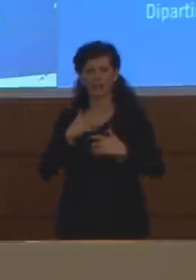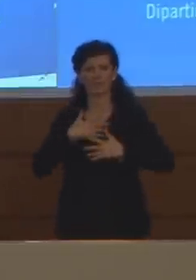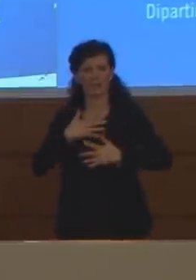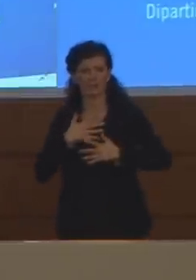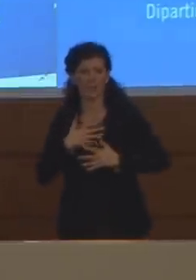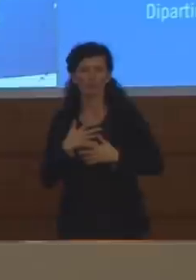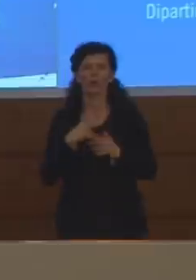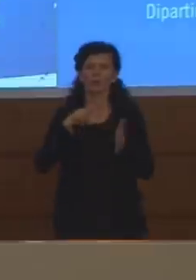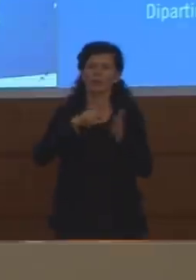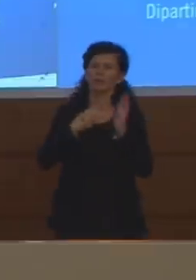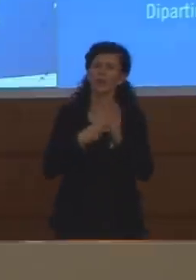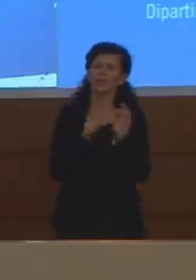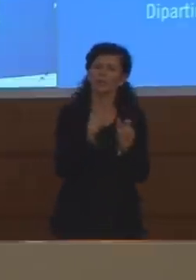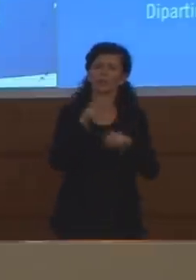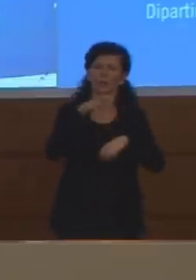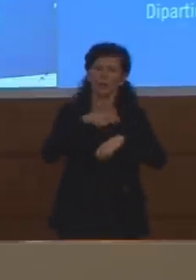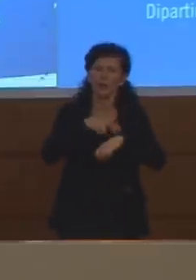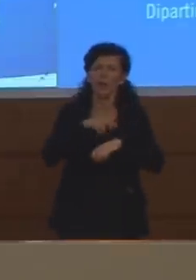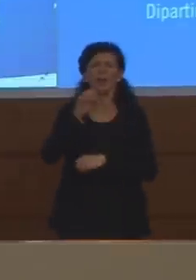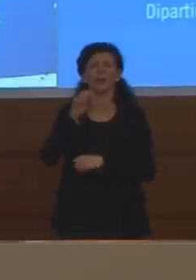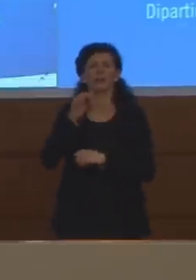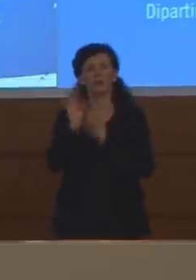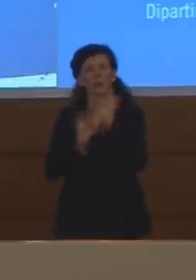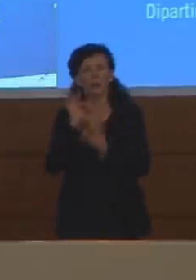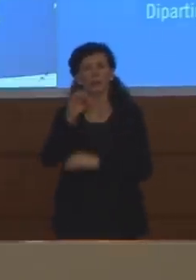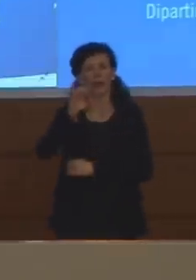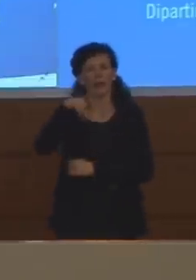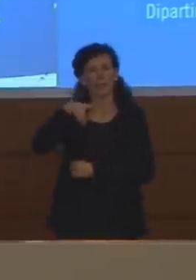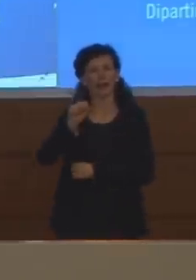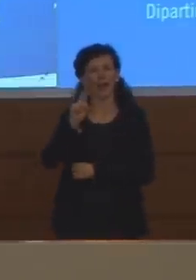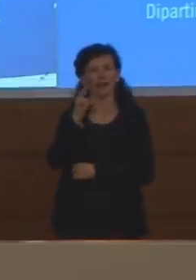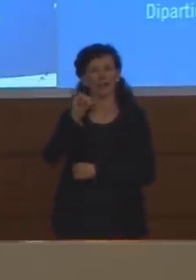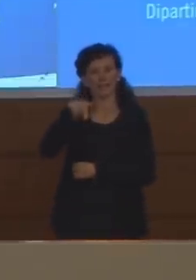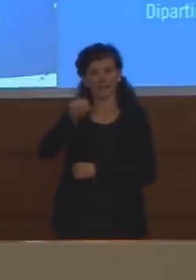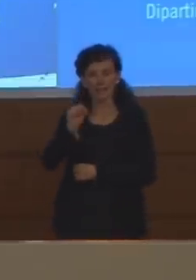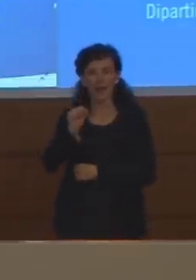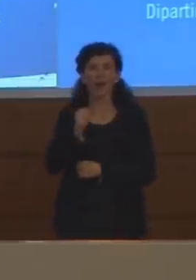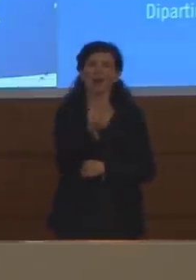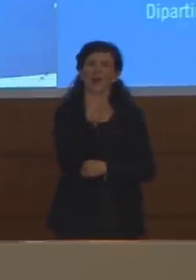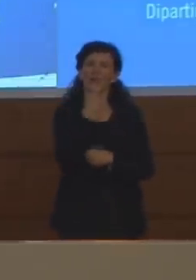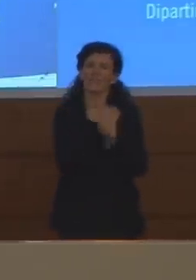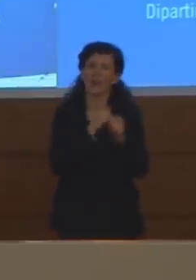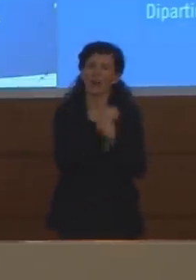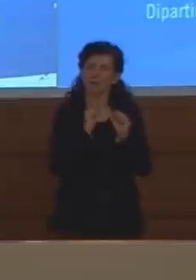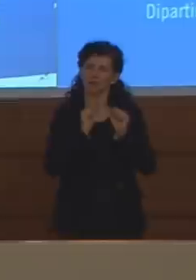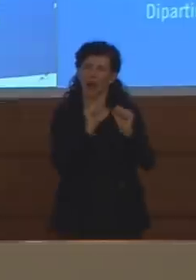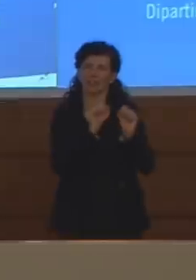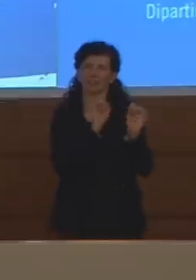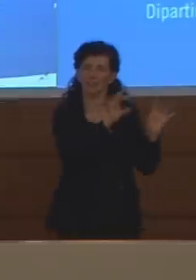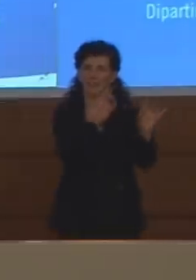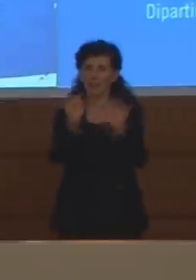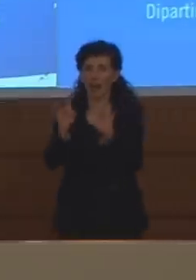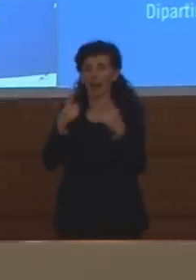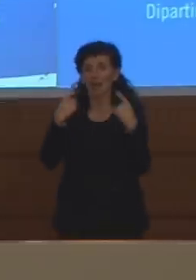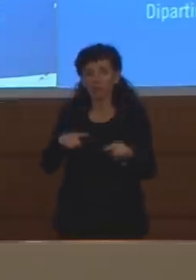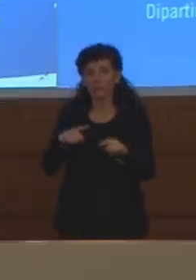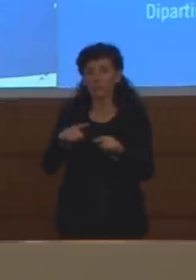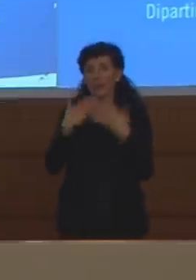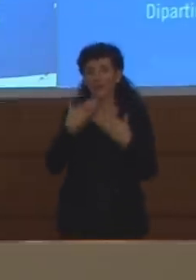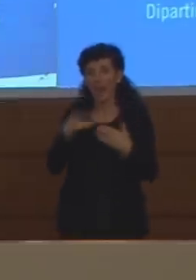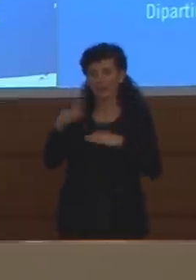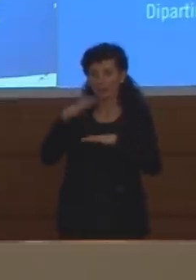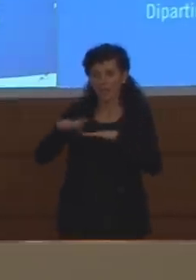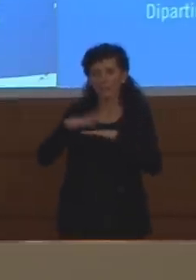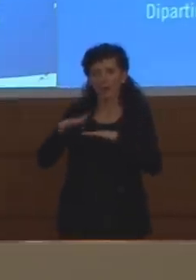supporto. Si è parlato della terapia iparinica, di un ridotto uso di farmaci antivirali. Quindi stiamo imparando dall'esperienza.